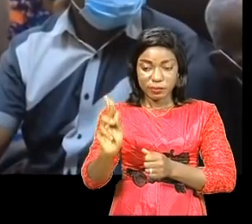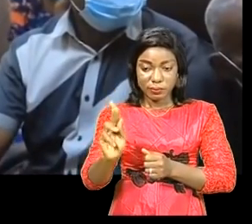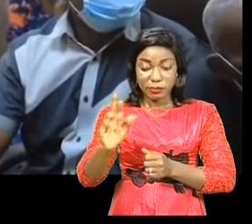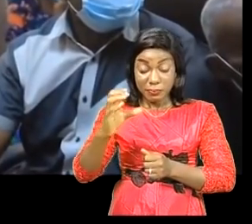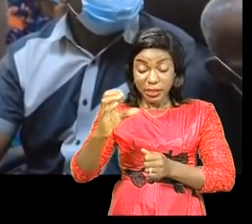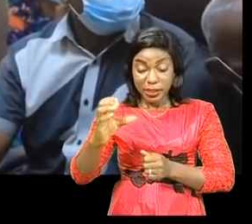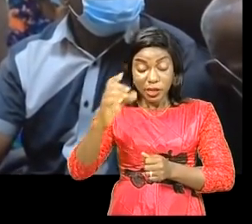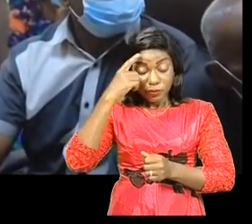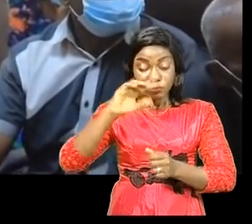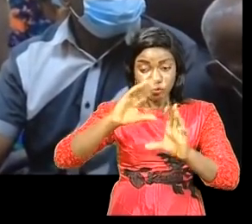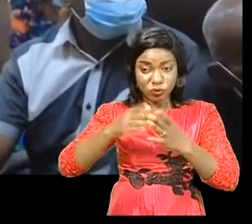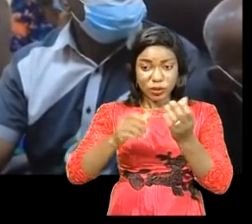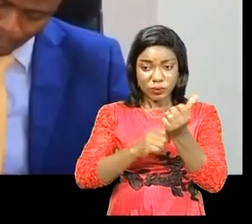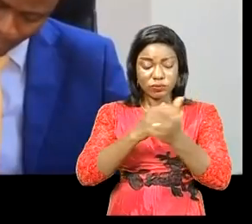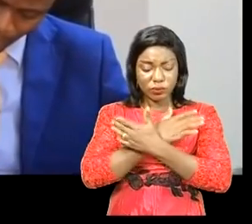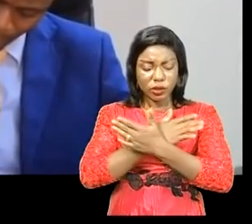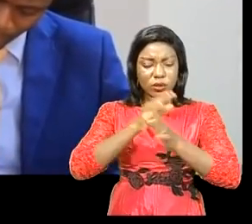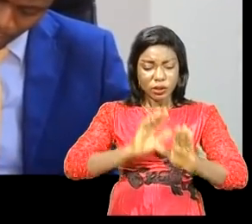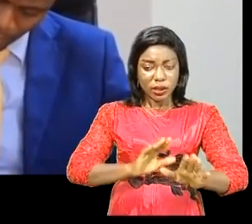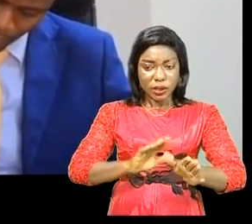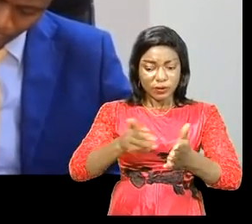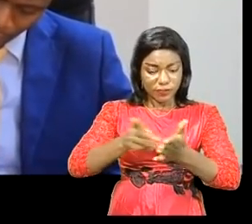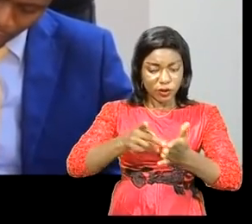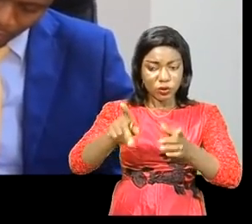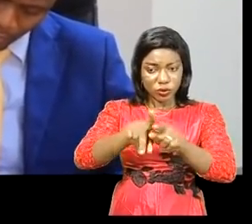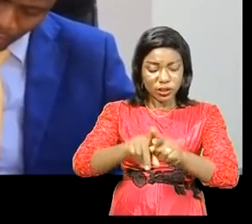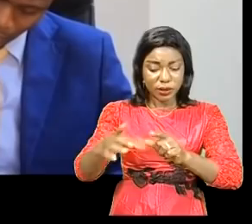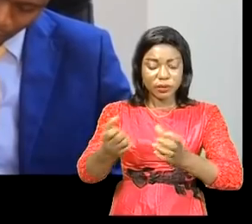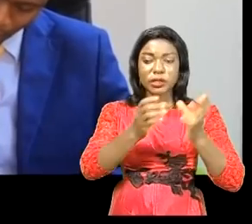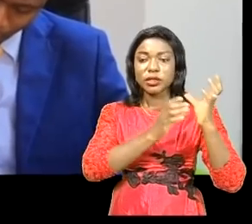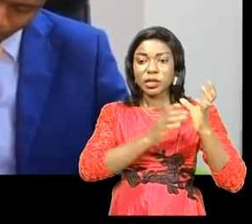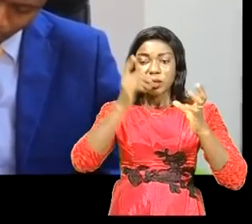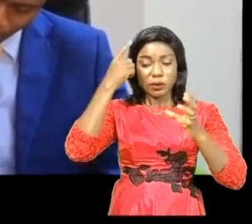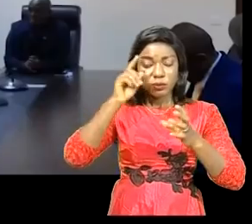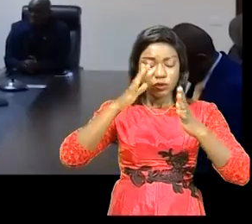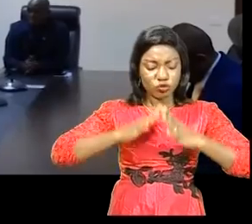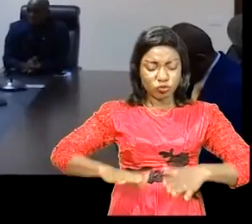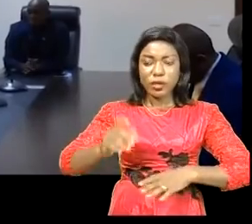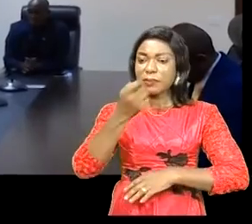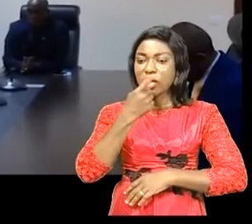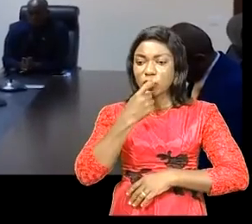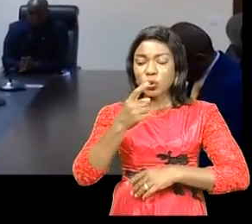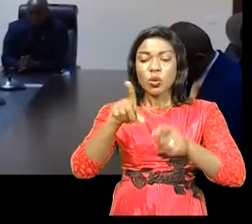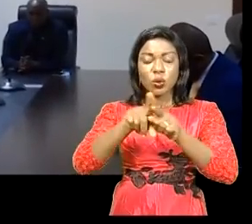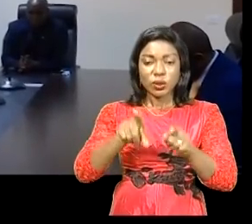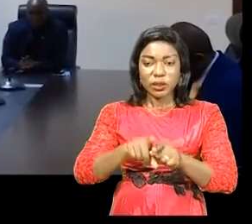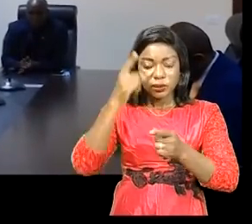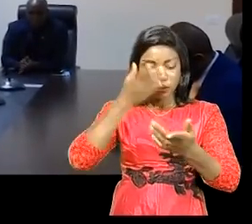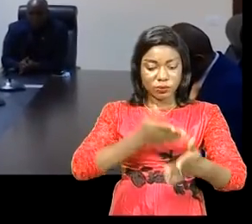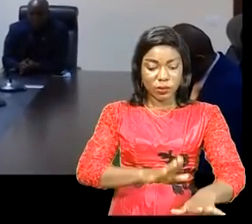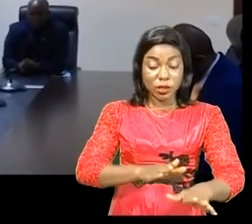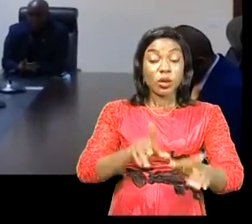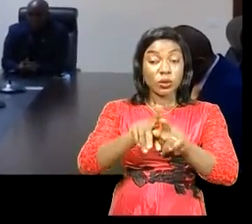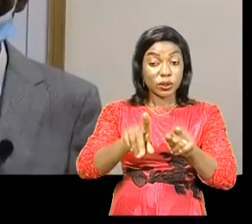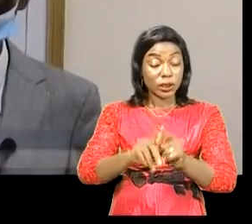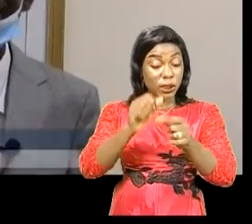concerne le salaire d'attente. Et puis, la prise en charge des soins médicaux et des décès. Cela n'est